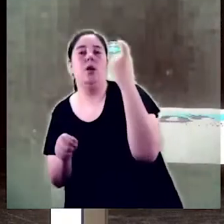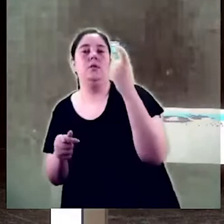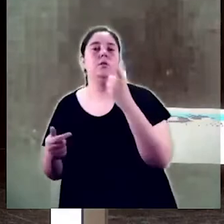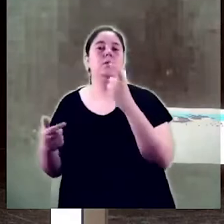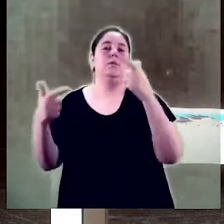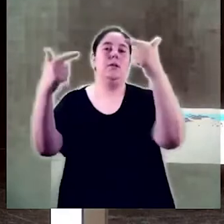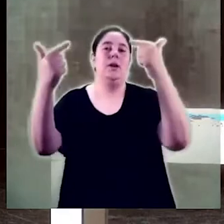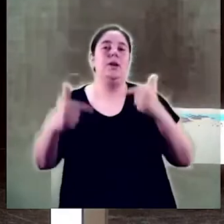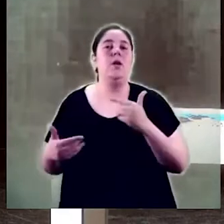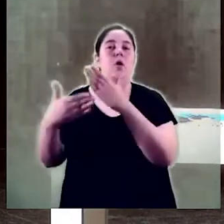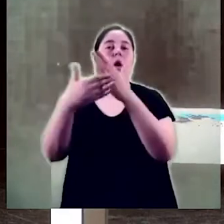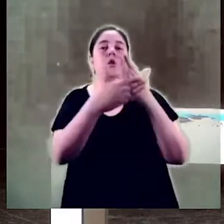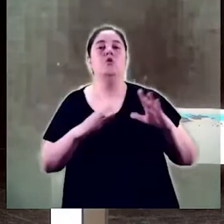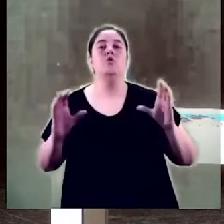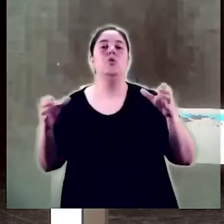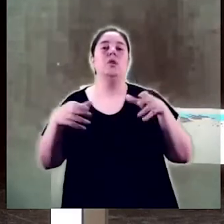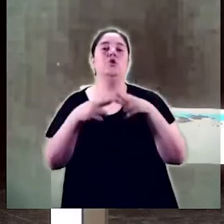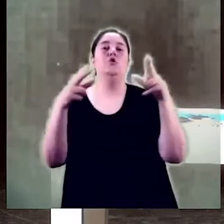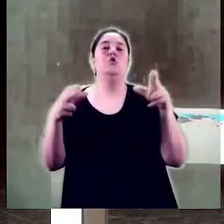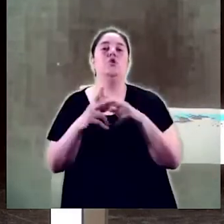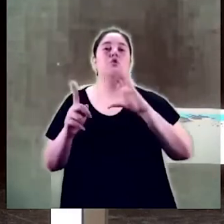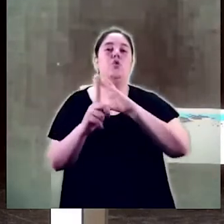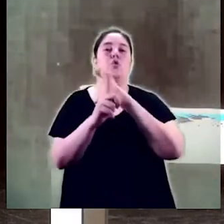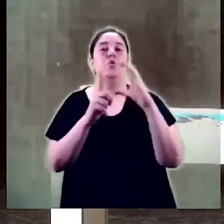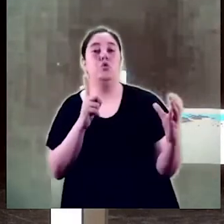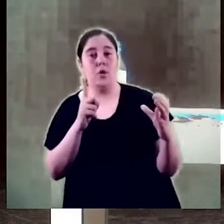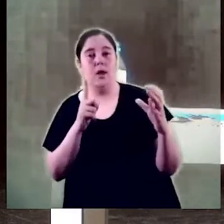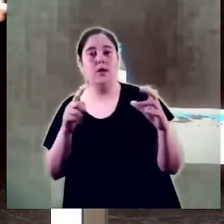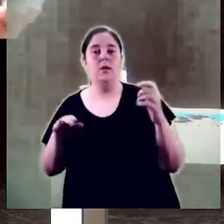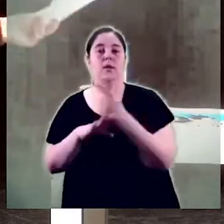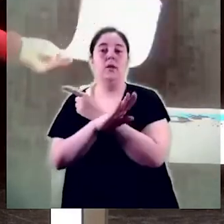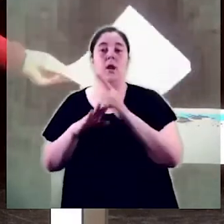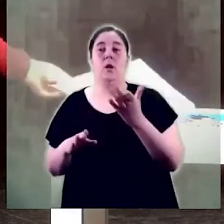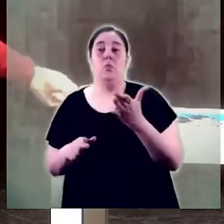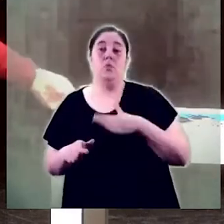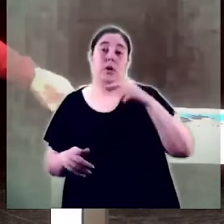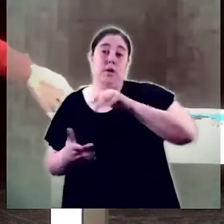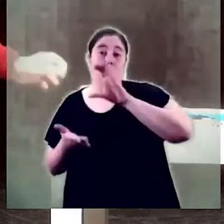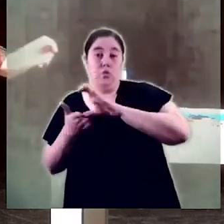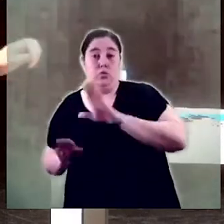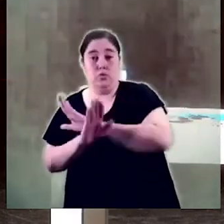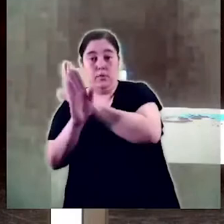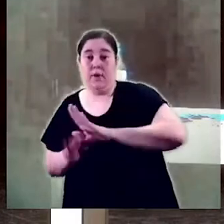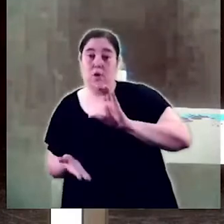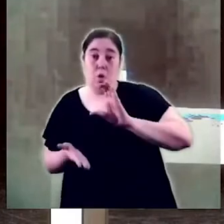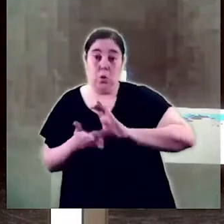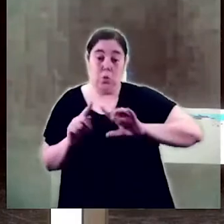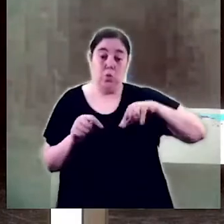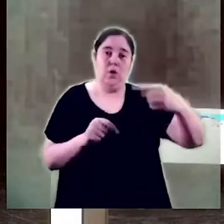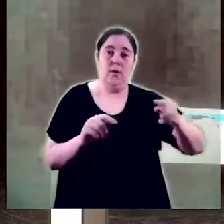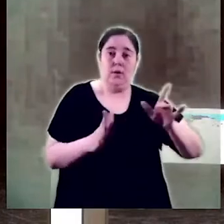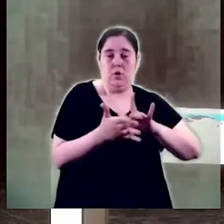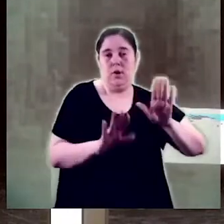Estudiants del Grau d'Estudis Socioculturals de Gènere que acabeu aquest curs o que ho fareu en els cursos successius,